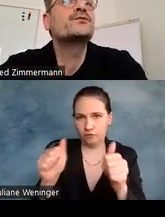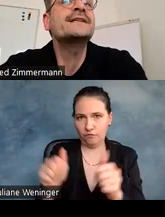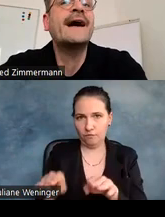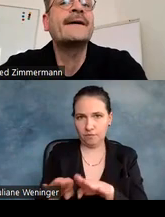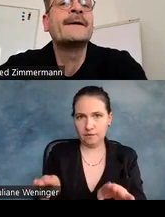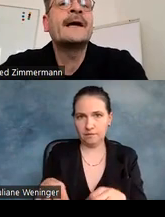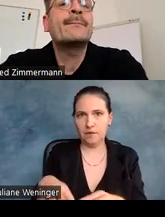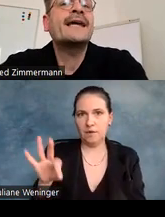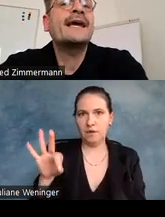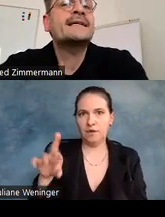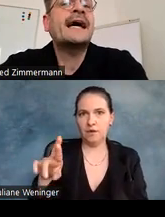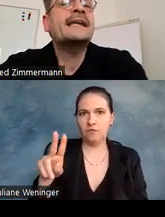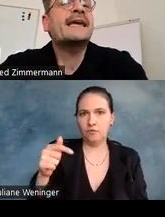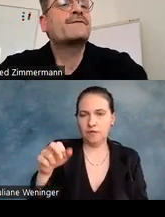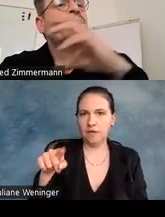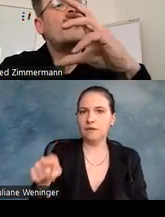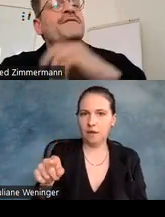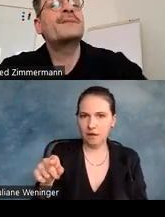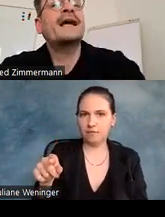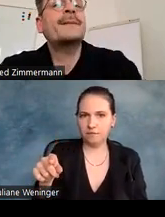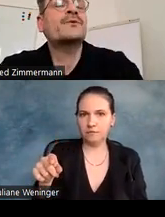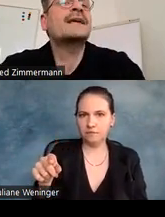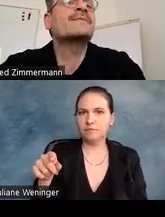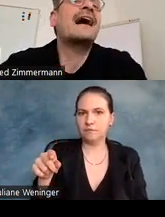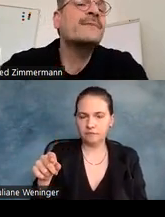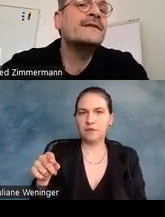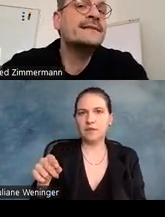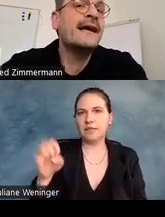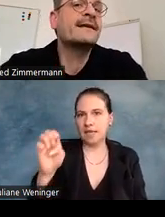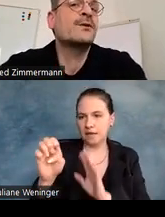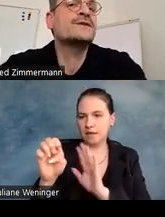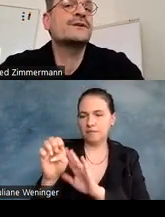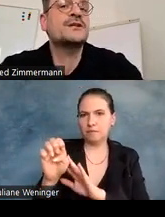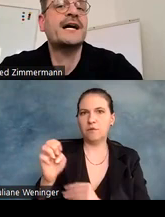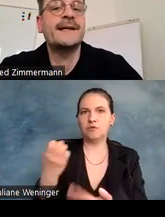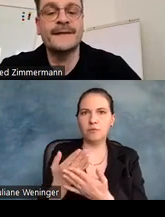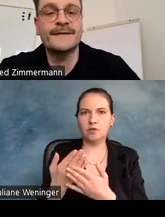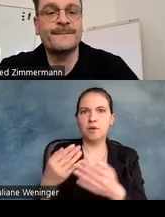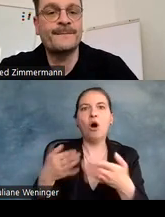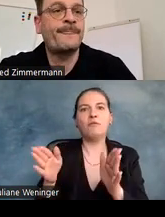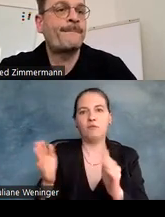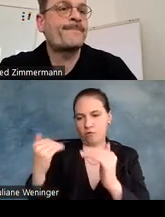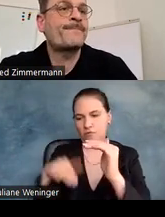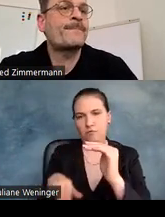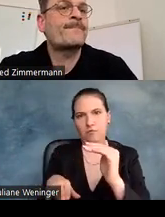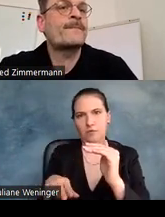Schrift Frutica, bei der das kleine E wirklich offen bleibt und eben damit sehr genau zu unterscheiden ist.